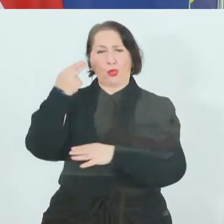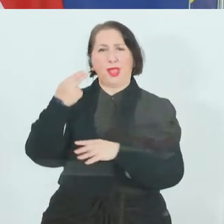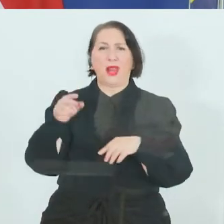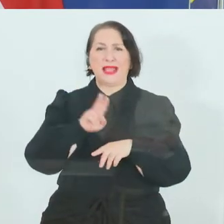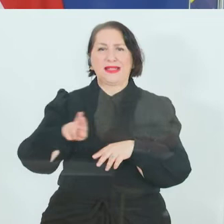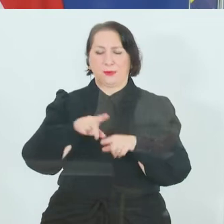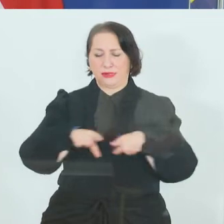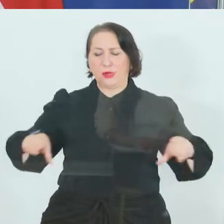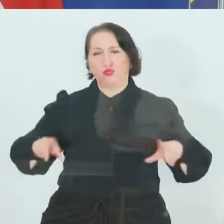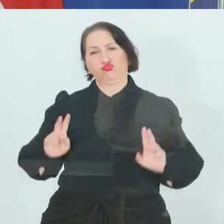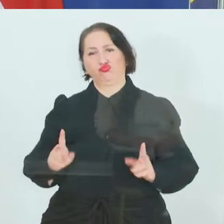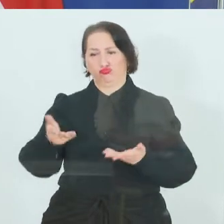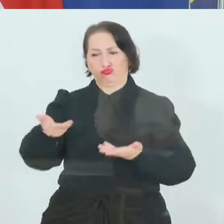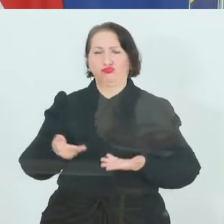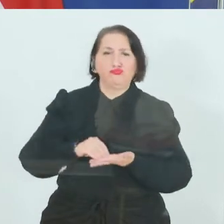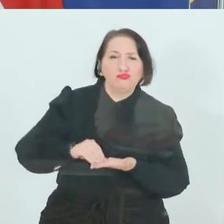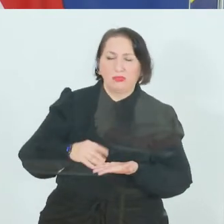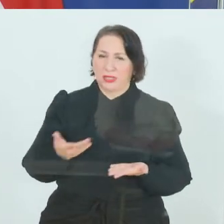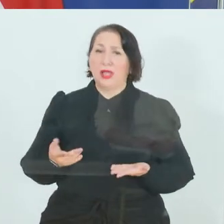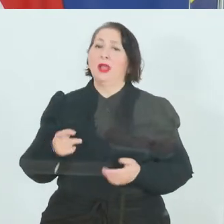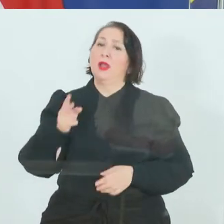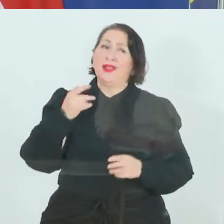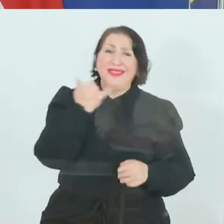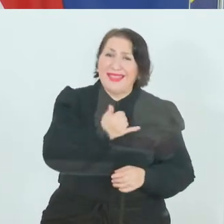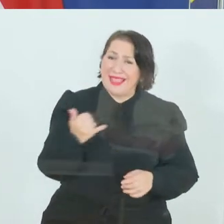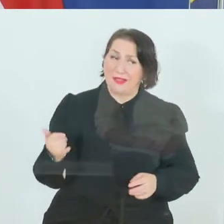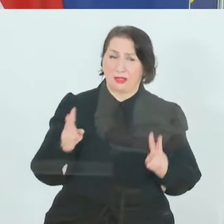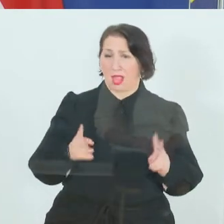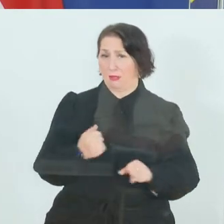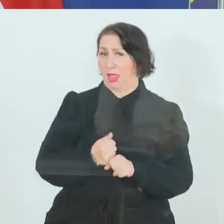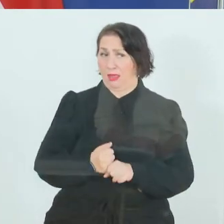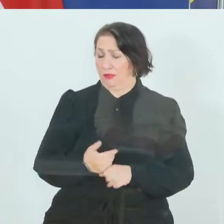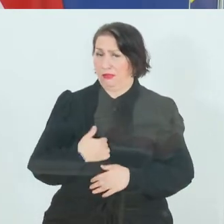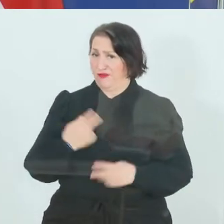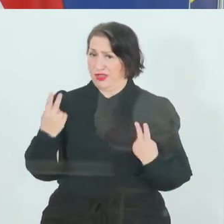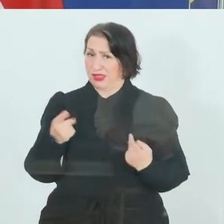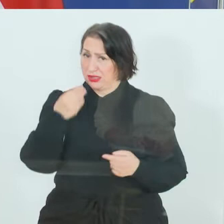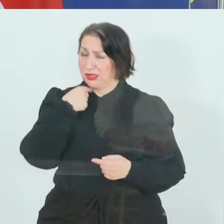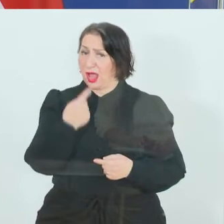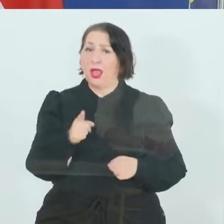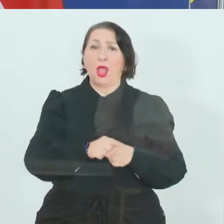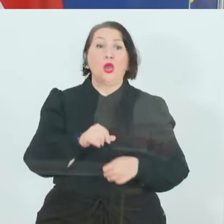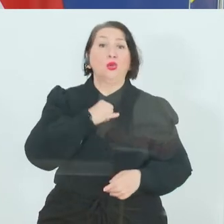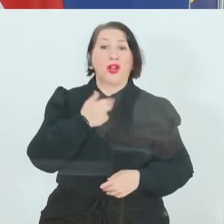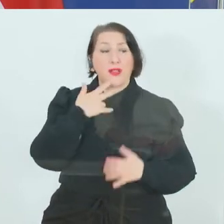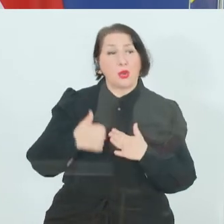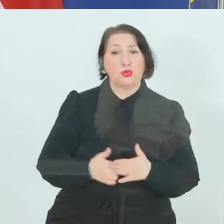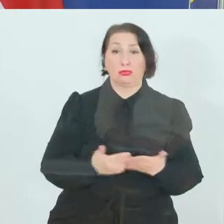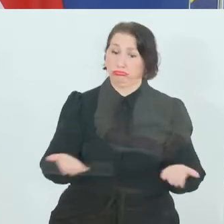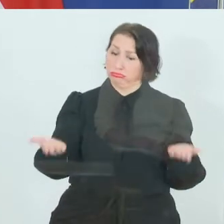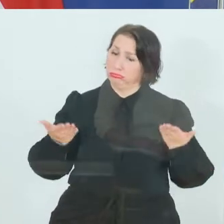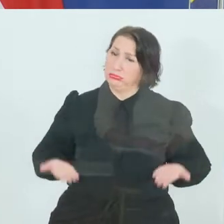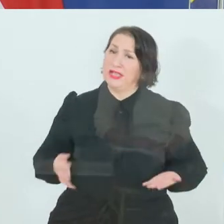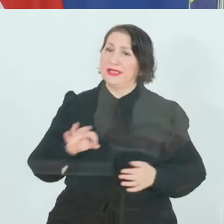uns ist es wichtig, dass das jeder und jede auch machen kann. Auch viele Jugendliche, die hier jetzt unterstützen wollen, sehr, sehr gerne.